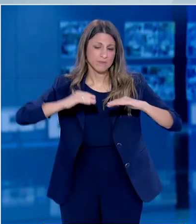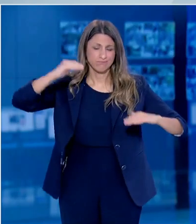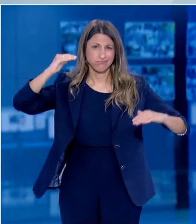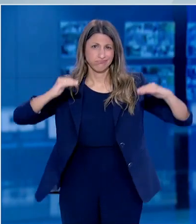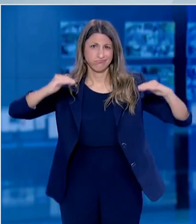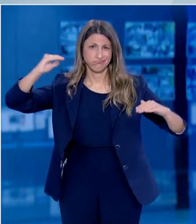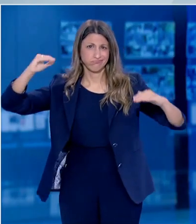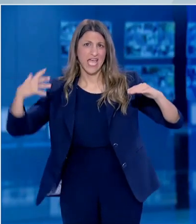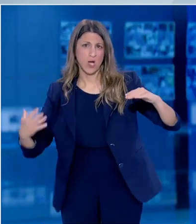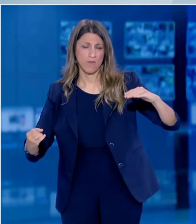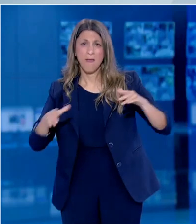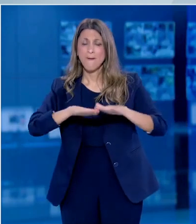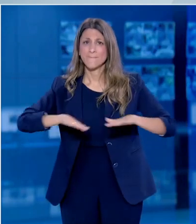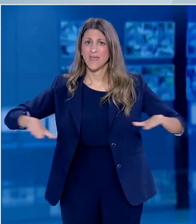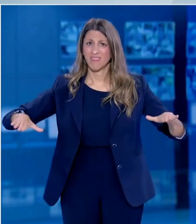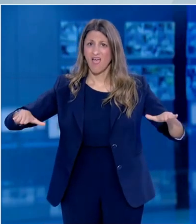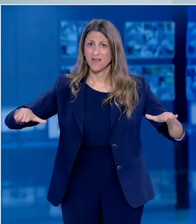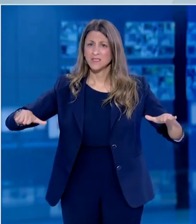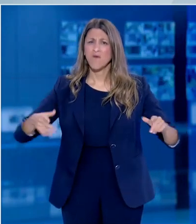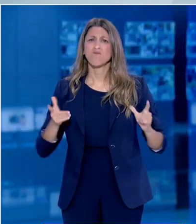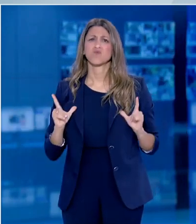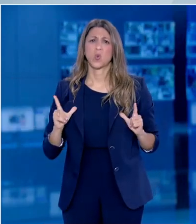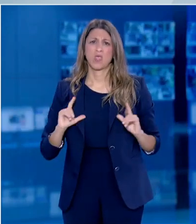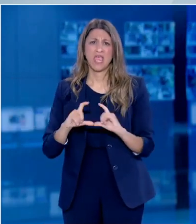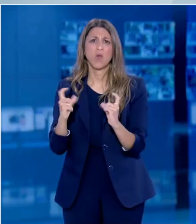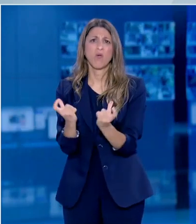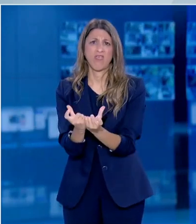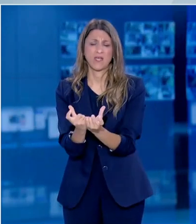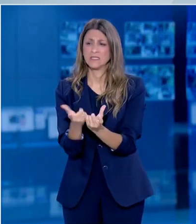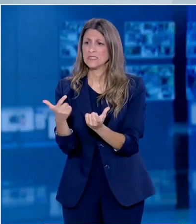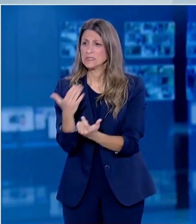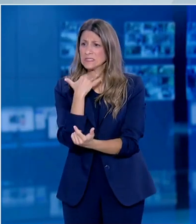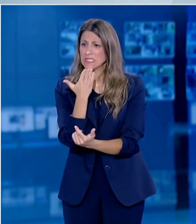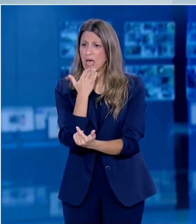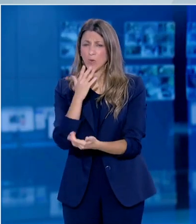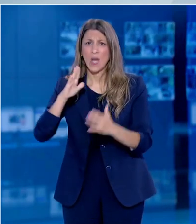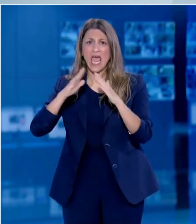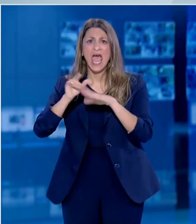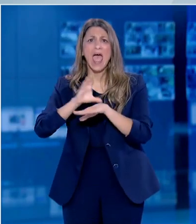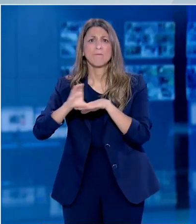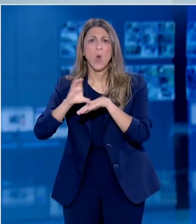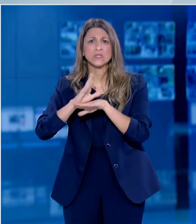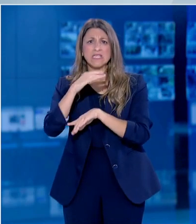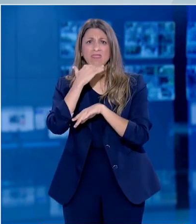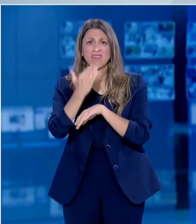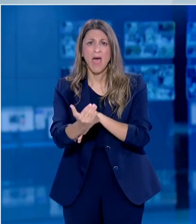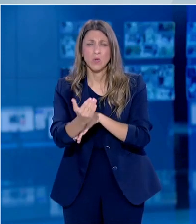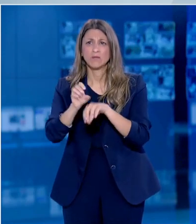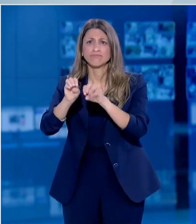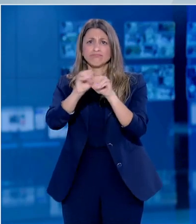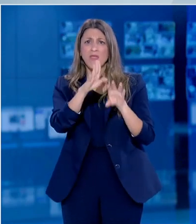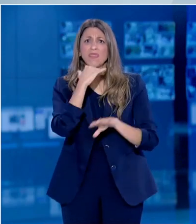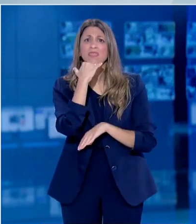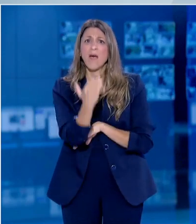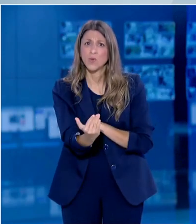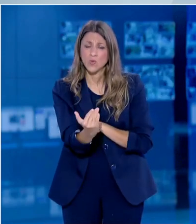την εκπαίδευση για τα παιδιά που ανήκουν σε πιο φτωχές οικογένειες η οποία ενισχύεται σε περιόδους πάυσης λειτουργίας των σχολείων